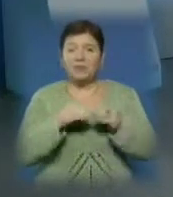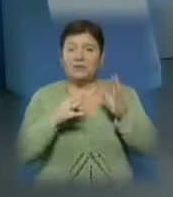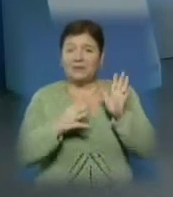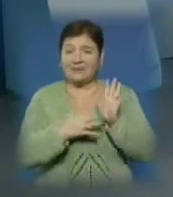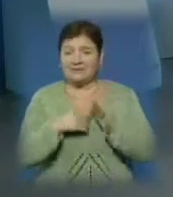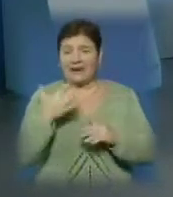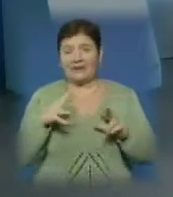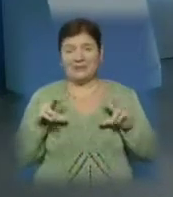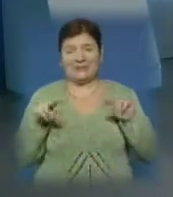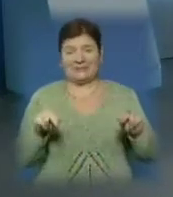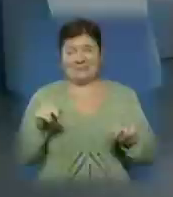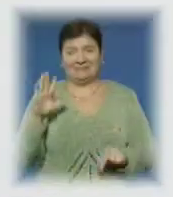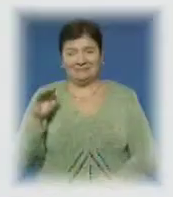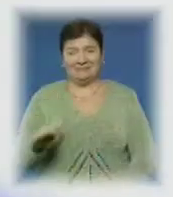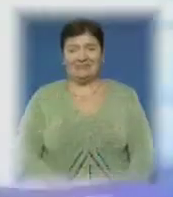І хай щастить!